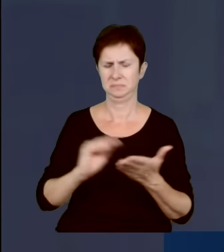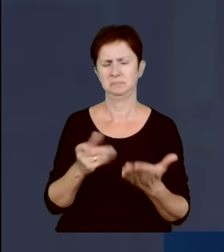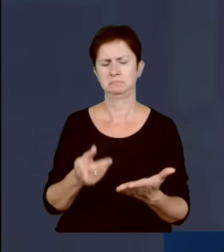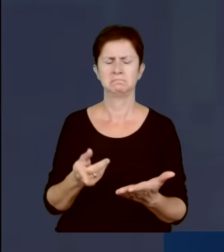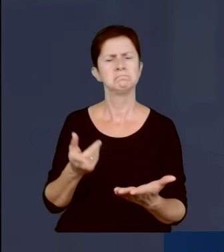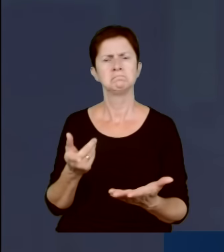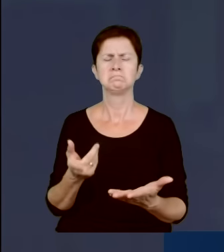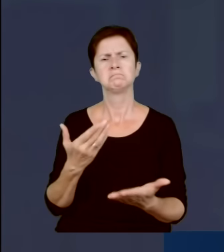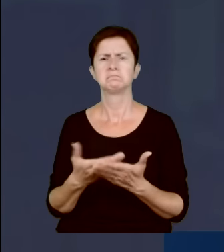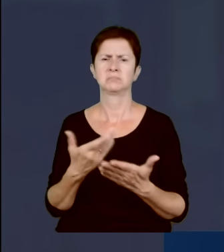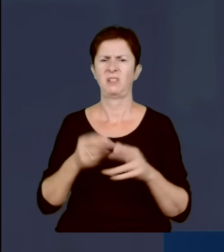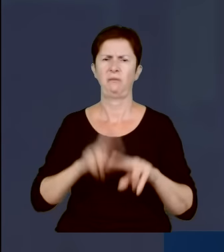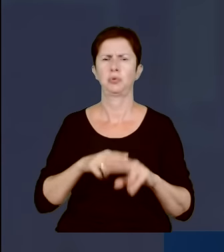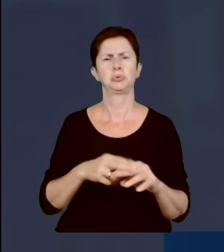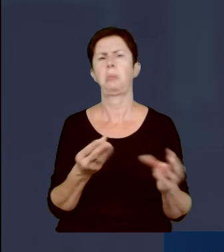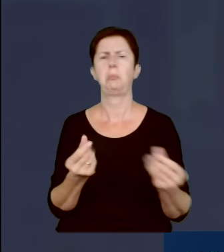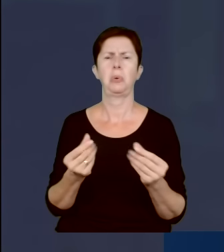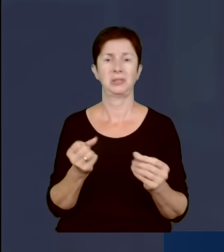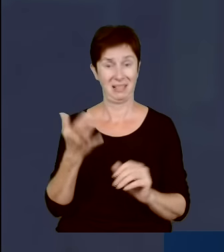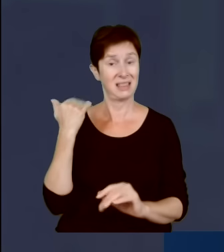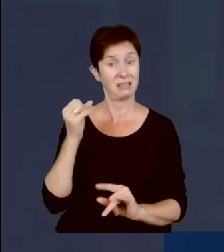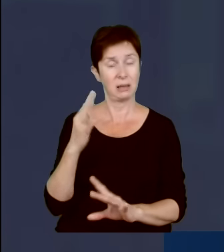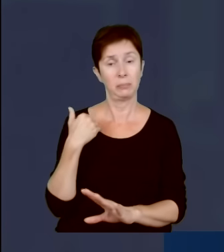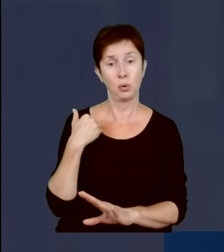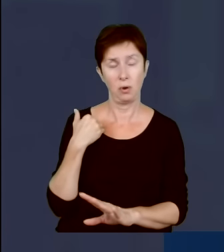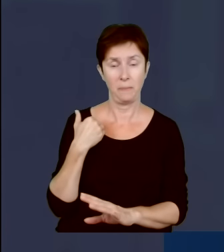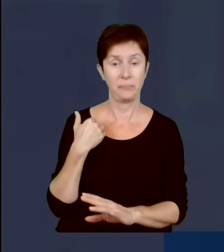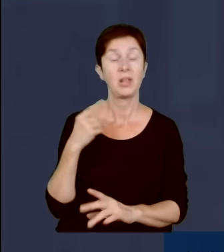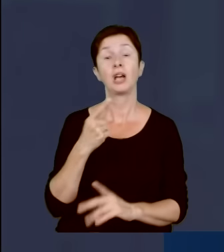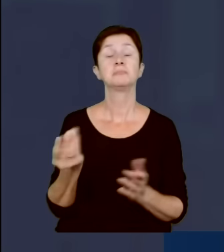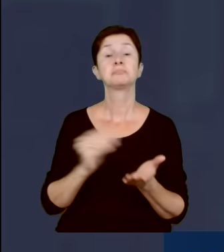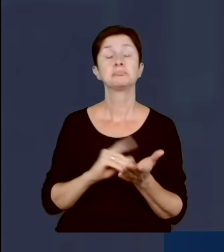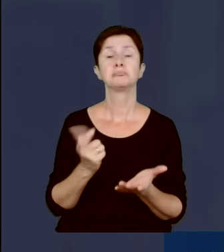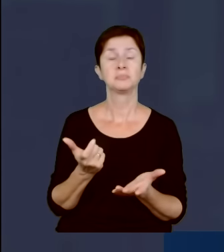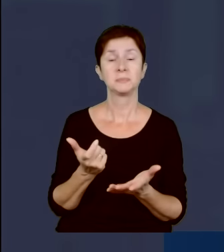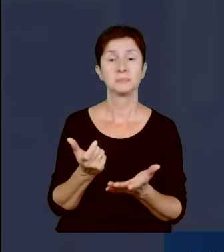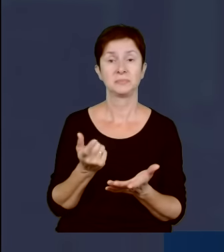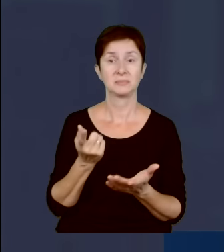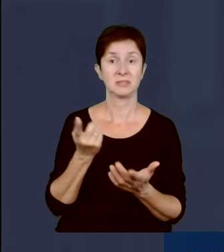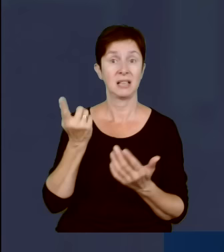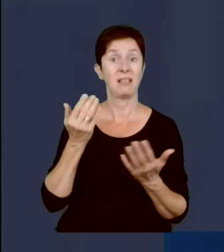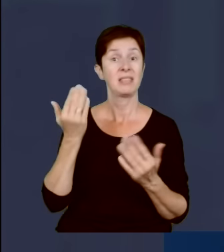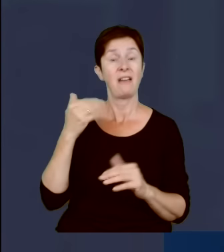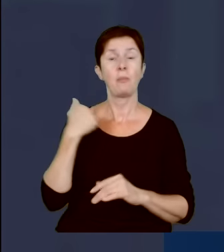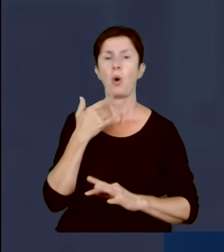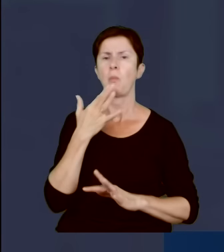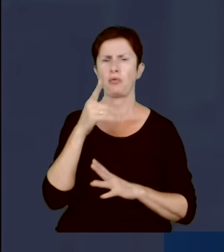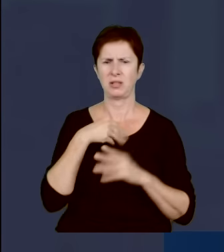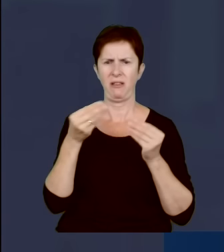funduszu. Jeżeli do tego dodamy jeszcze fakt, że mówiono, że to jest finansowanie